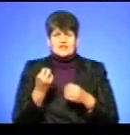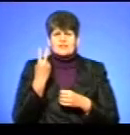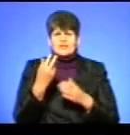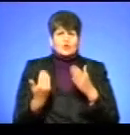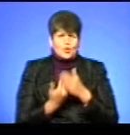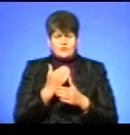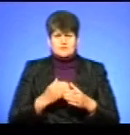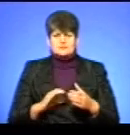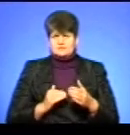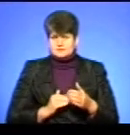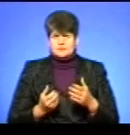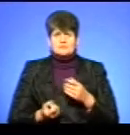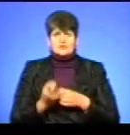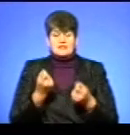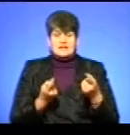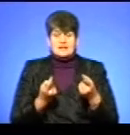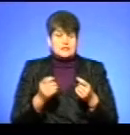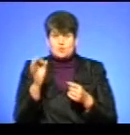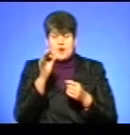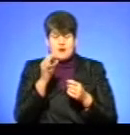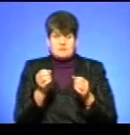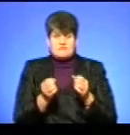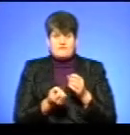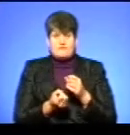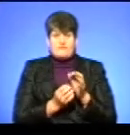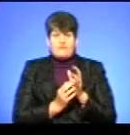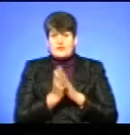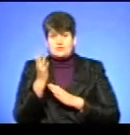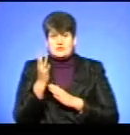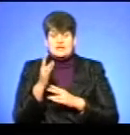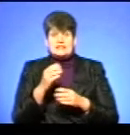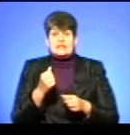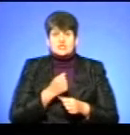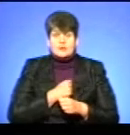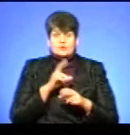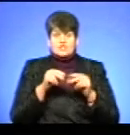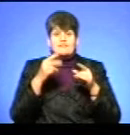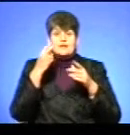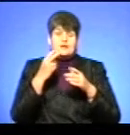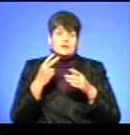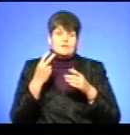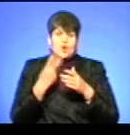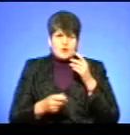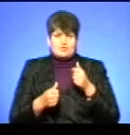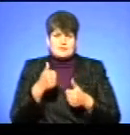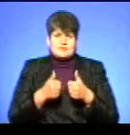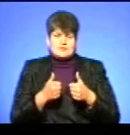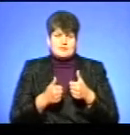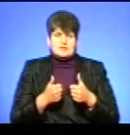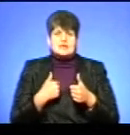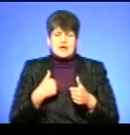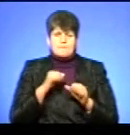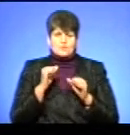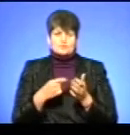нові структури, які практично з нуля виростають, але, на жаль чи на щастя, вони видають тендера. Тому, ще раз, я маю всі підстави